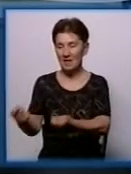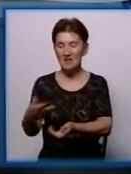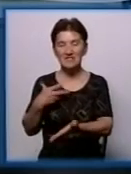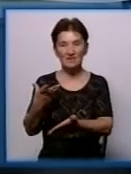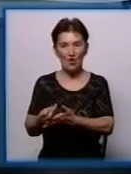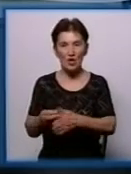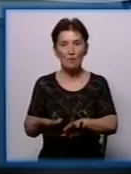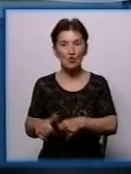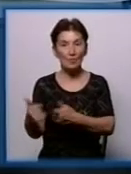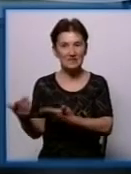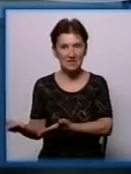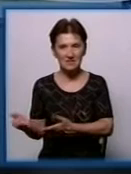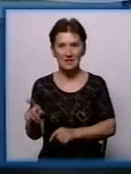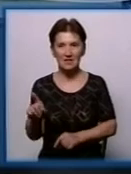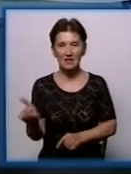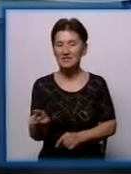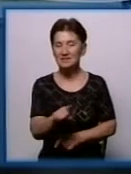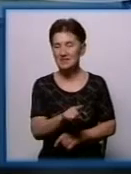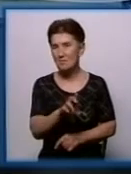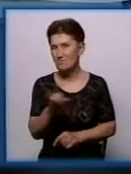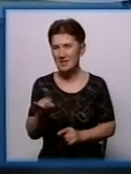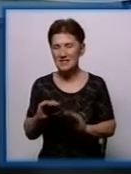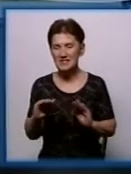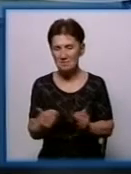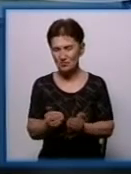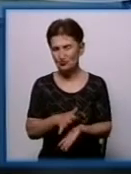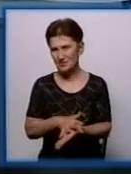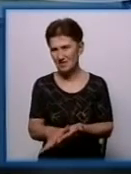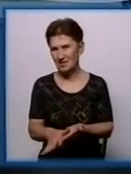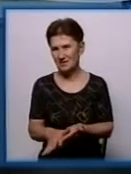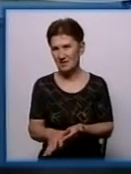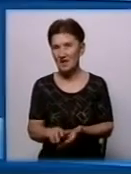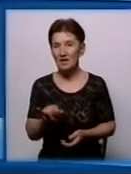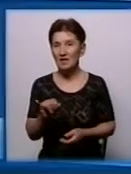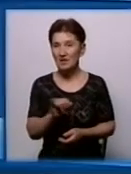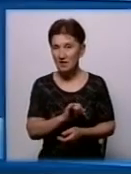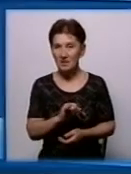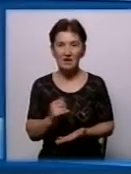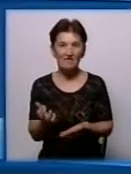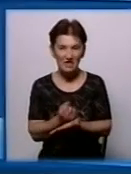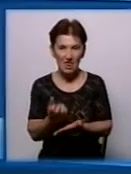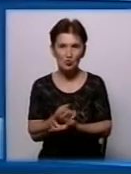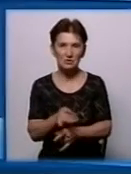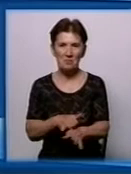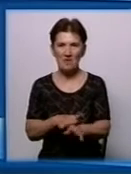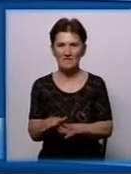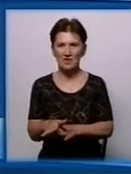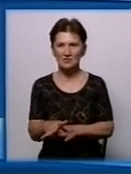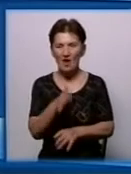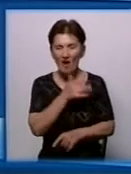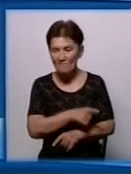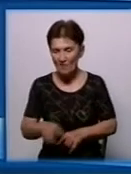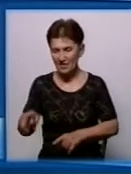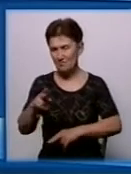виконання, це просто зменшеним затратами їм вдалося б виконати в процесі реконструкції.